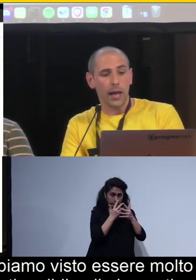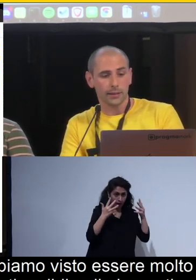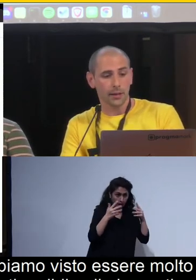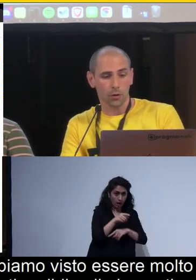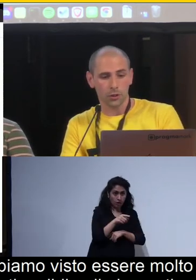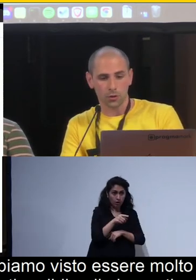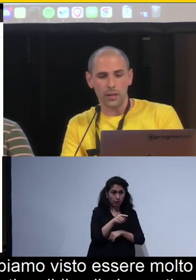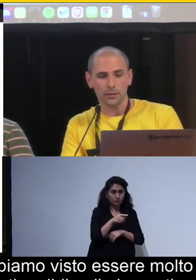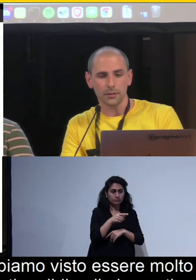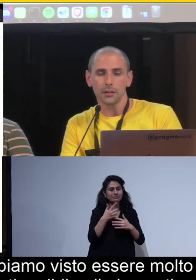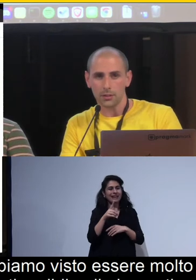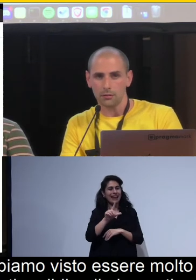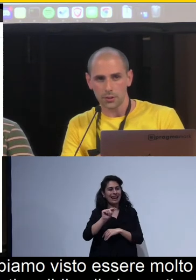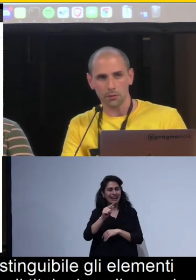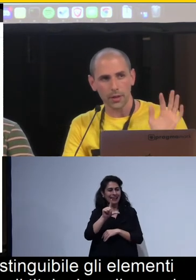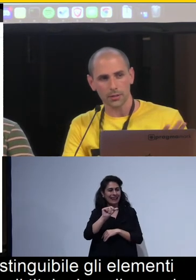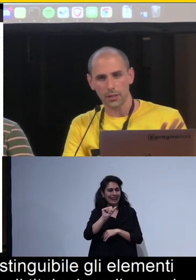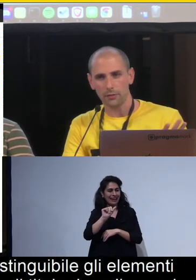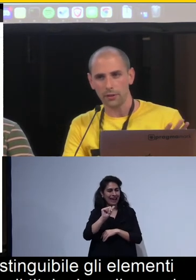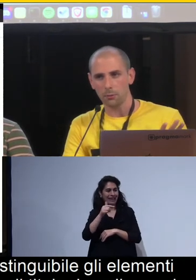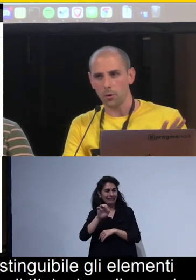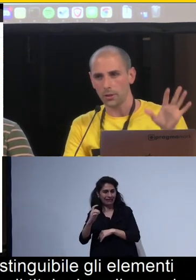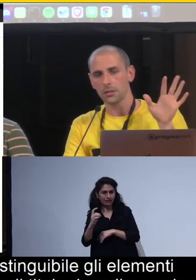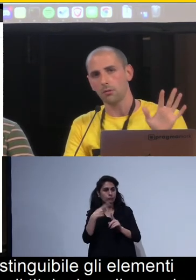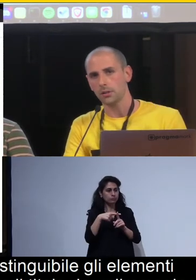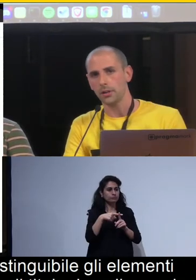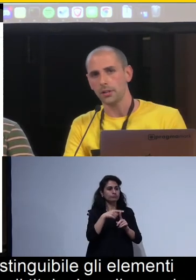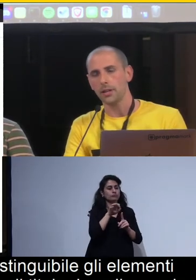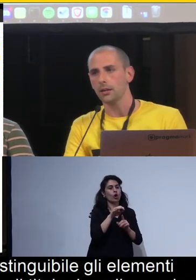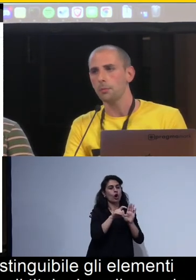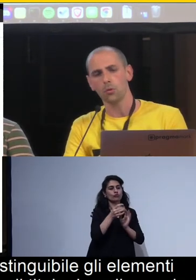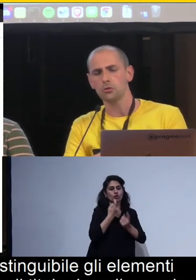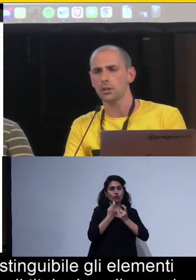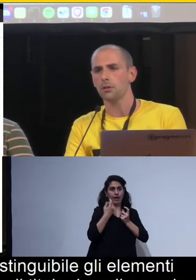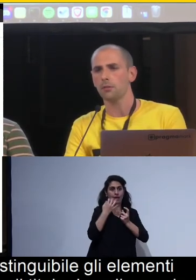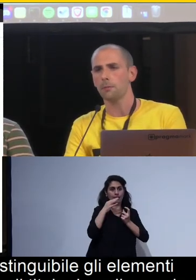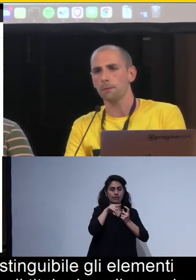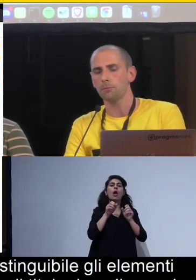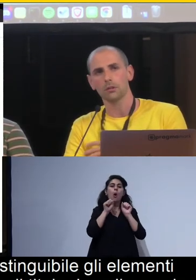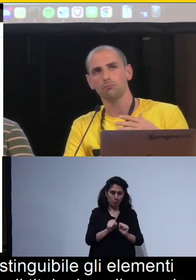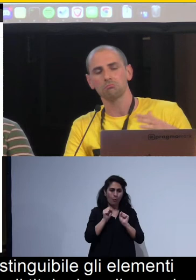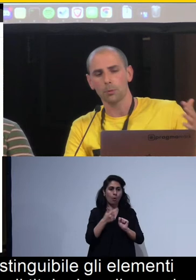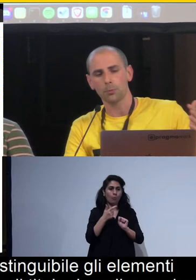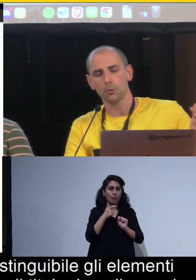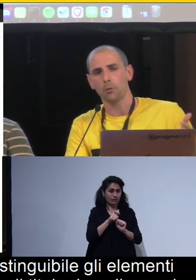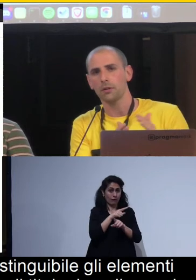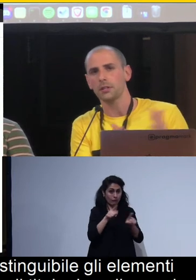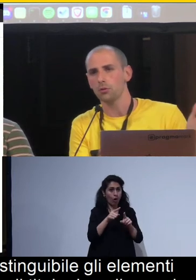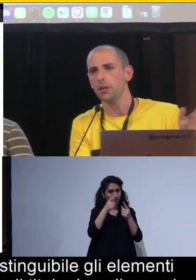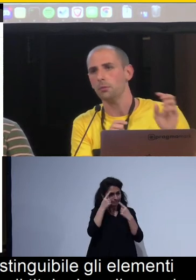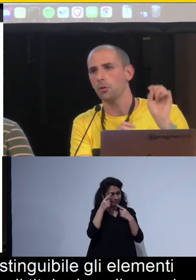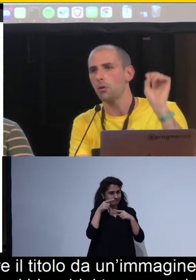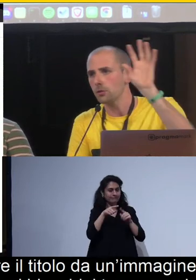Con l'Atec e il codice sorgente, sì, siete voi a scrivere i vari blocchi, siete voi a scrivere i tag, per cui riuscite, proprio come